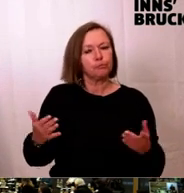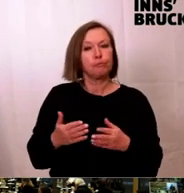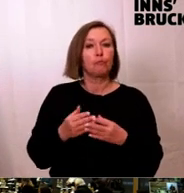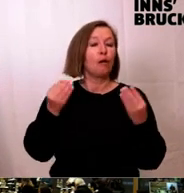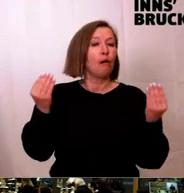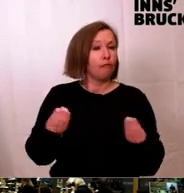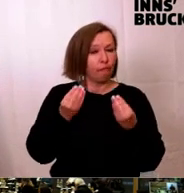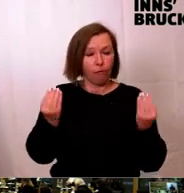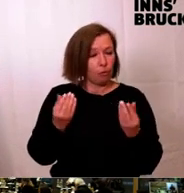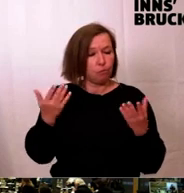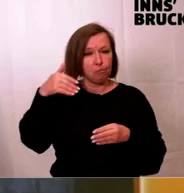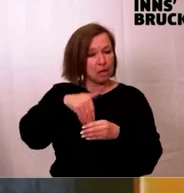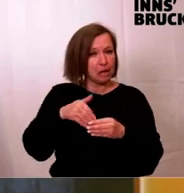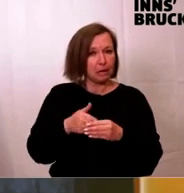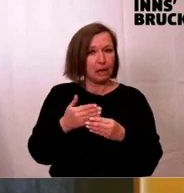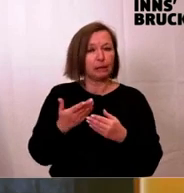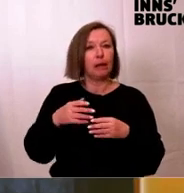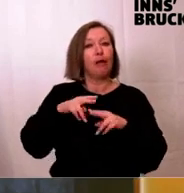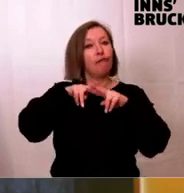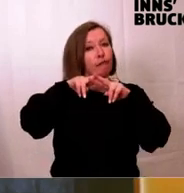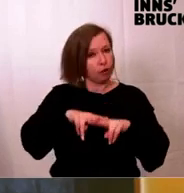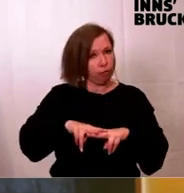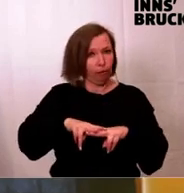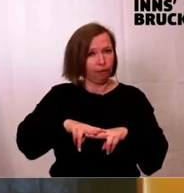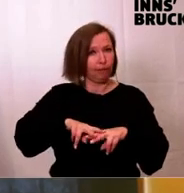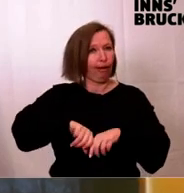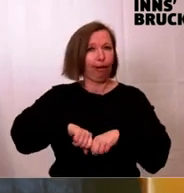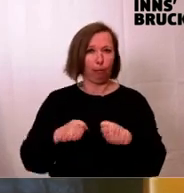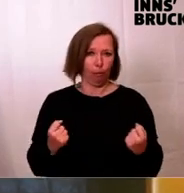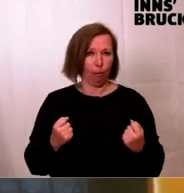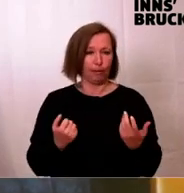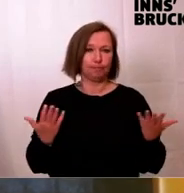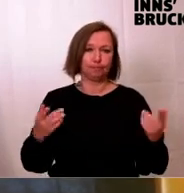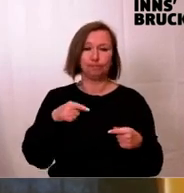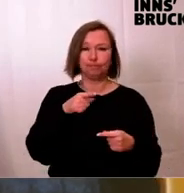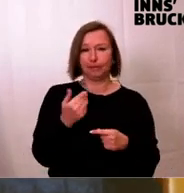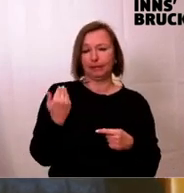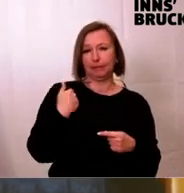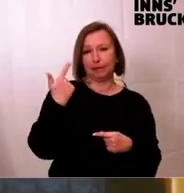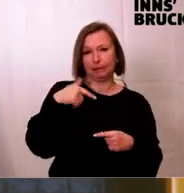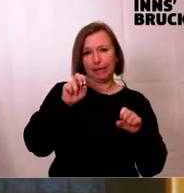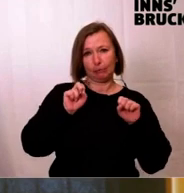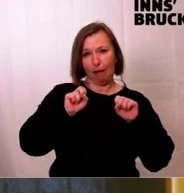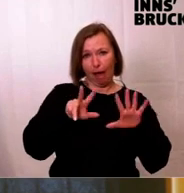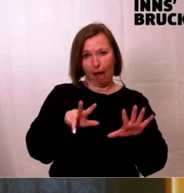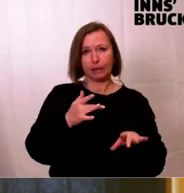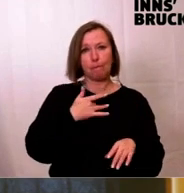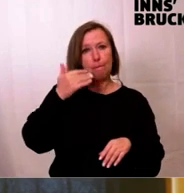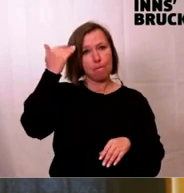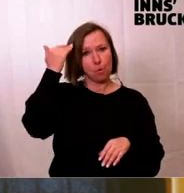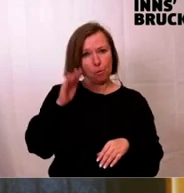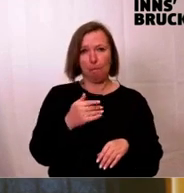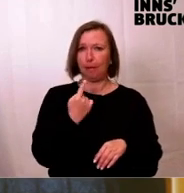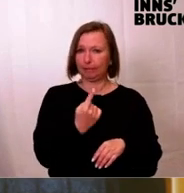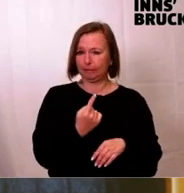geht es? Versprochen, gebrochen von Herrn Bürgermeister. Wie er Bürgermeister war, ist 2018, ich habe kurz vorlesen, hat er gesagt, ich